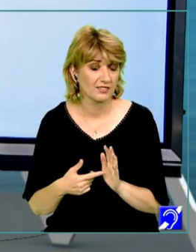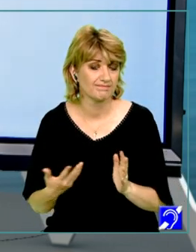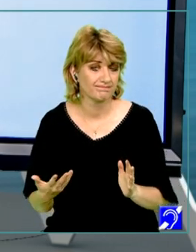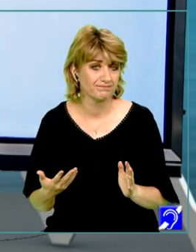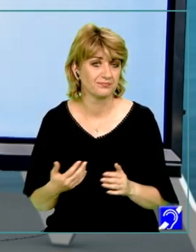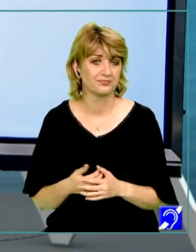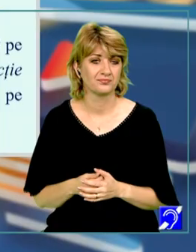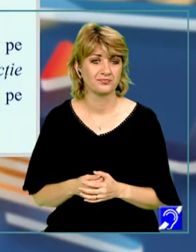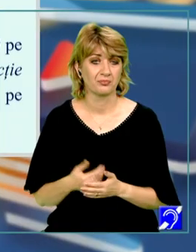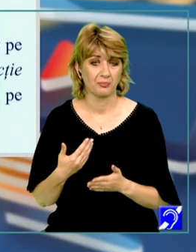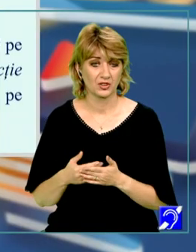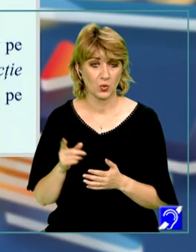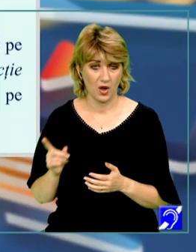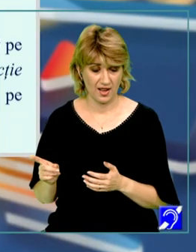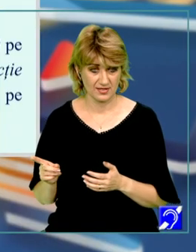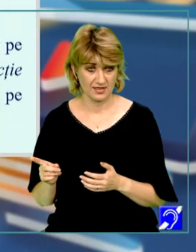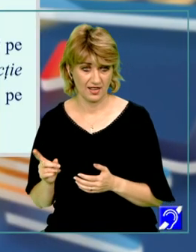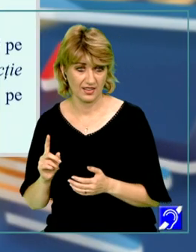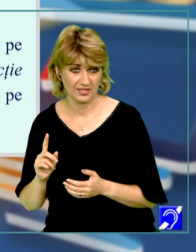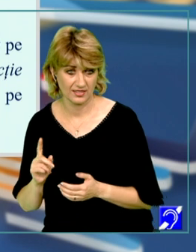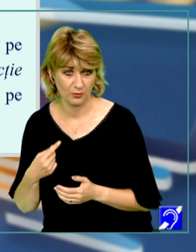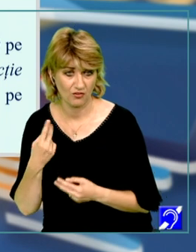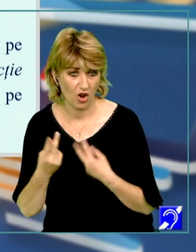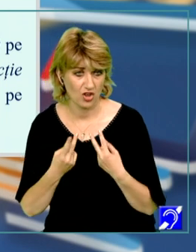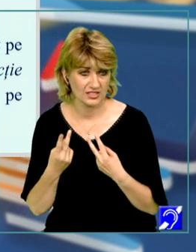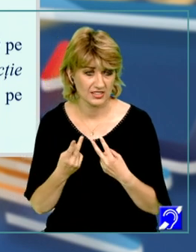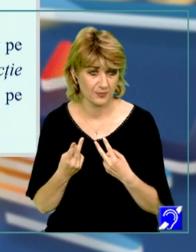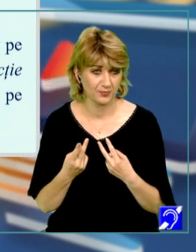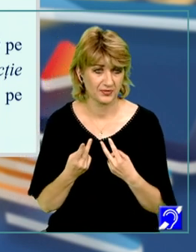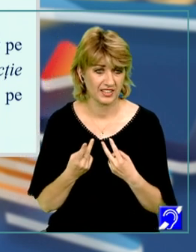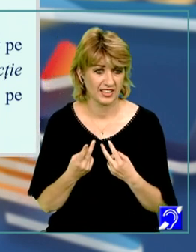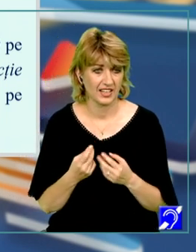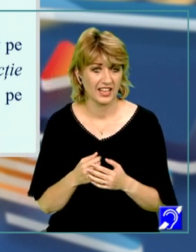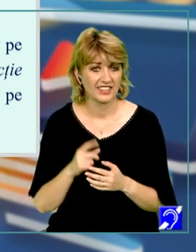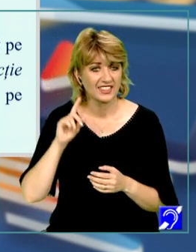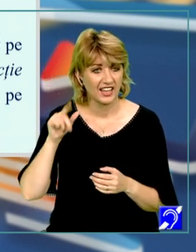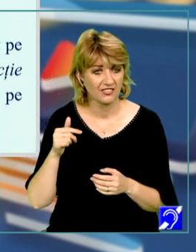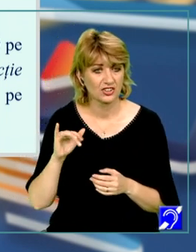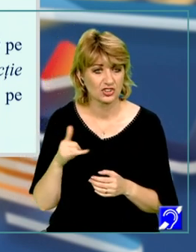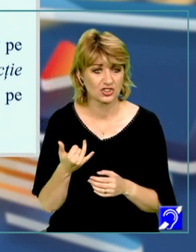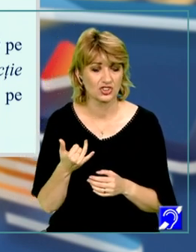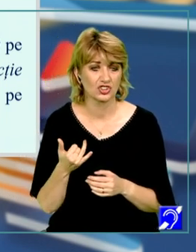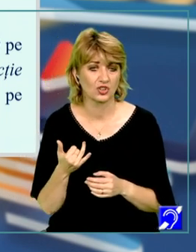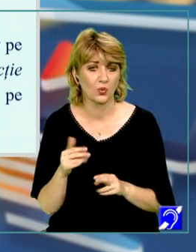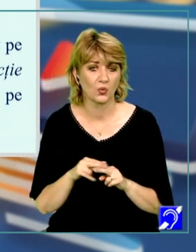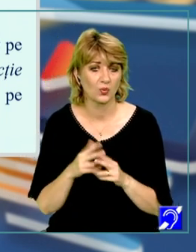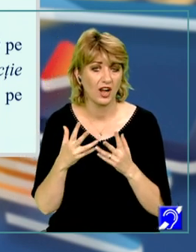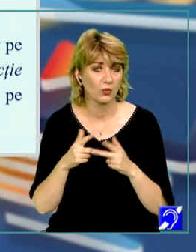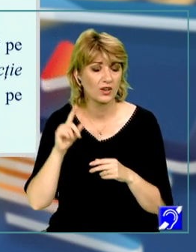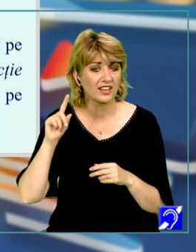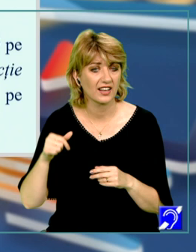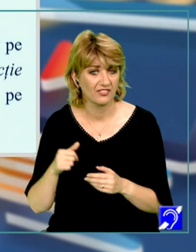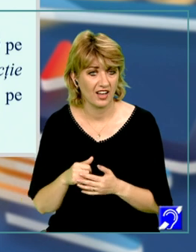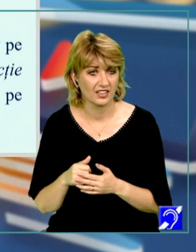aceasta, ne vom folosi iarăși de noțiunea de derivată și interpretarea derivatei. În sensul că